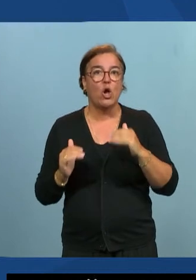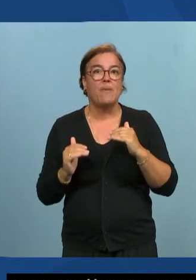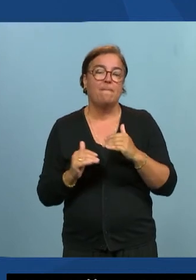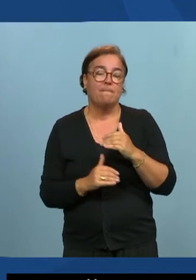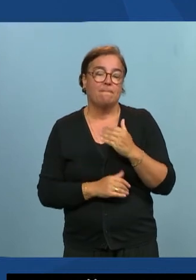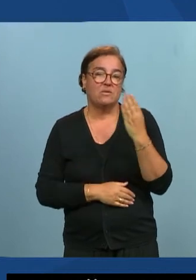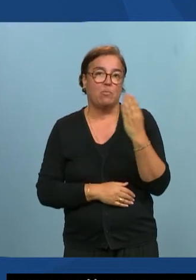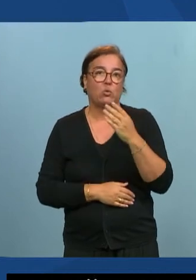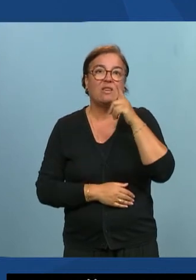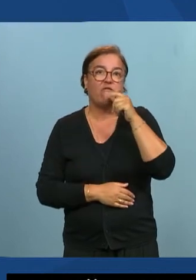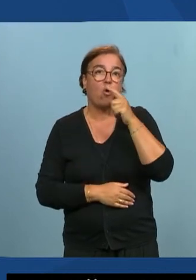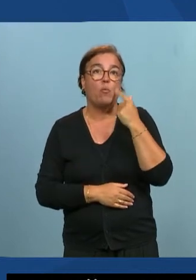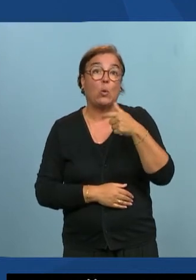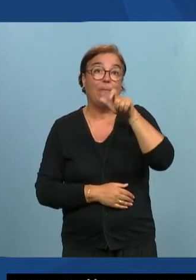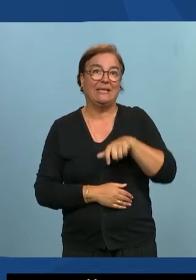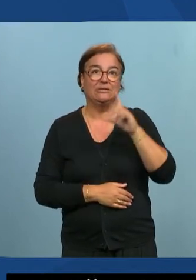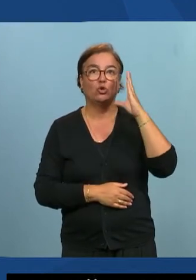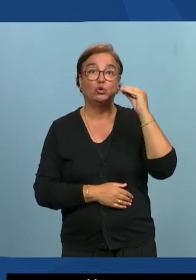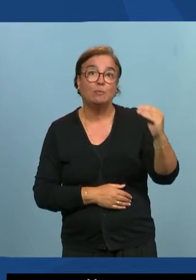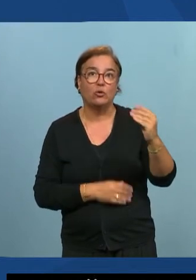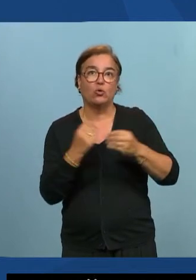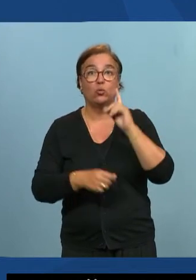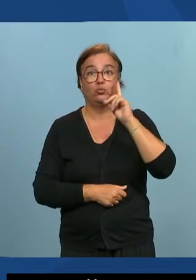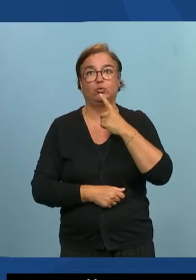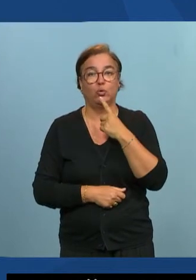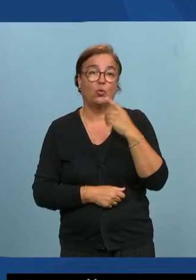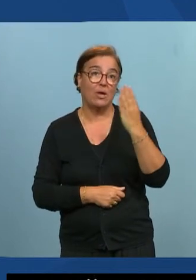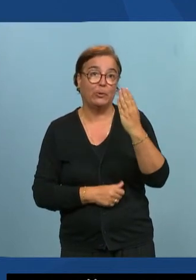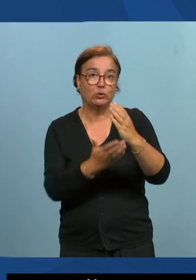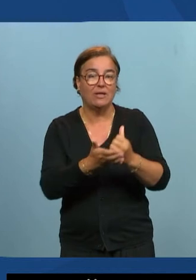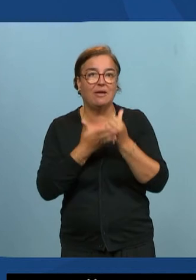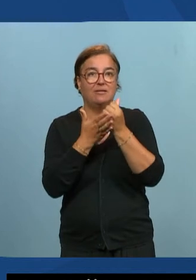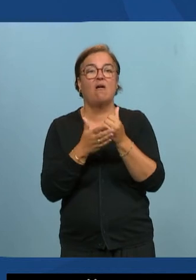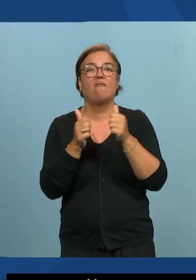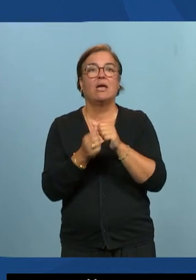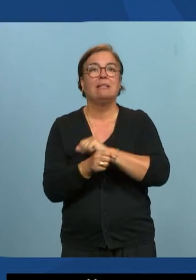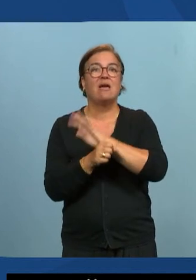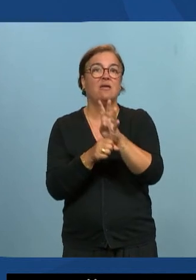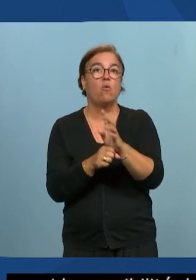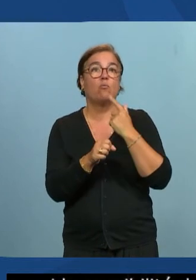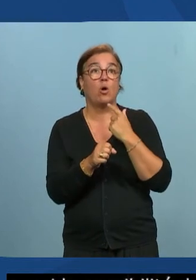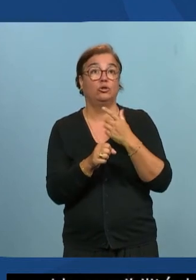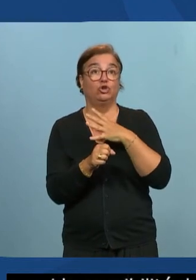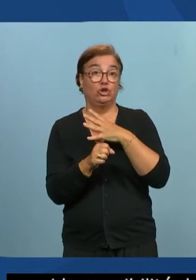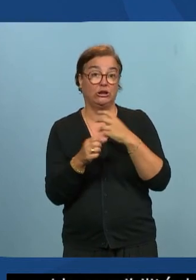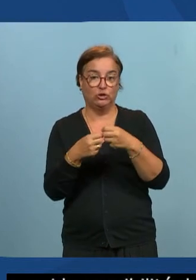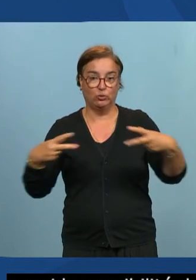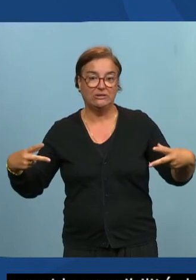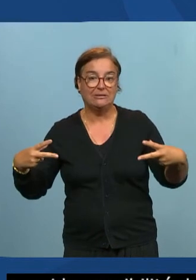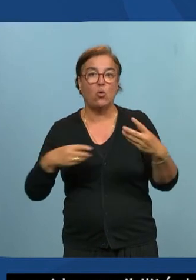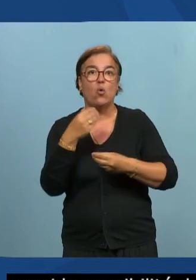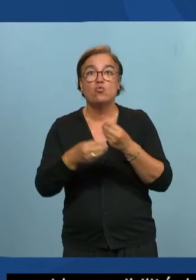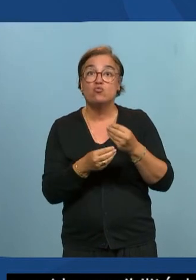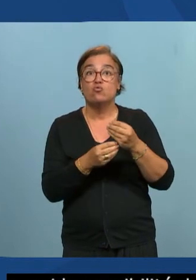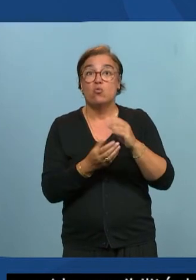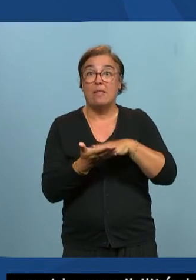beaucoup d'efforts où on a besoin d'aide donc avec Tadeo moi j'ai la possibilité d'avoir les sous-titres en temps réel ou d'avoir